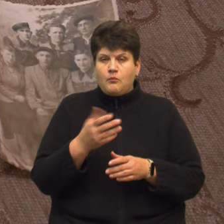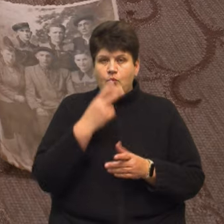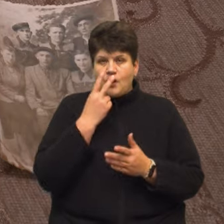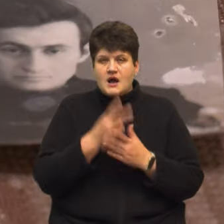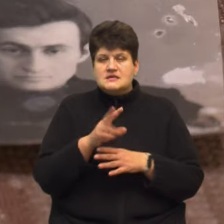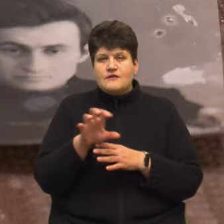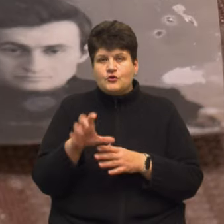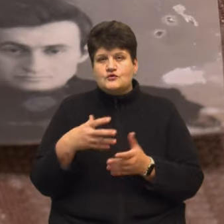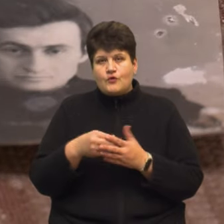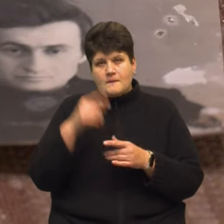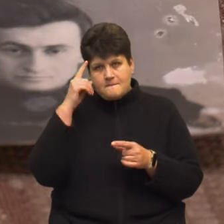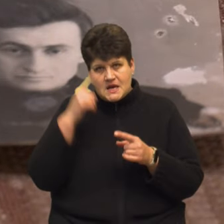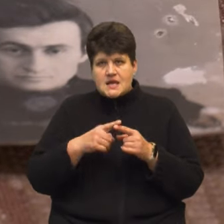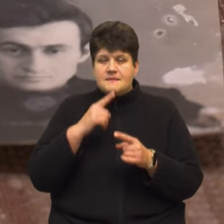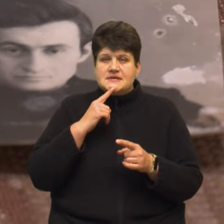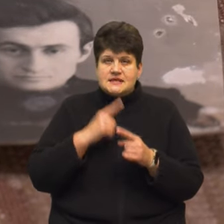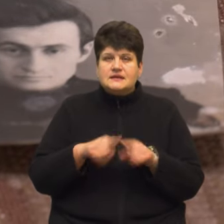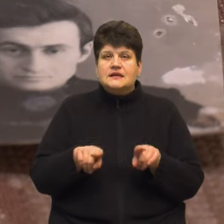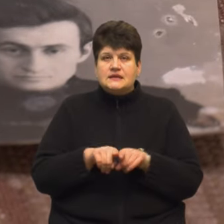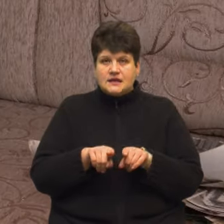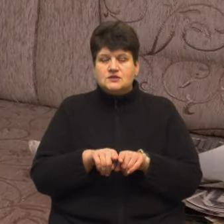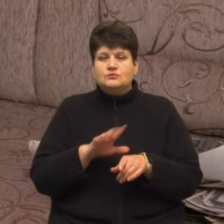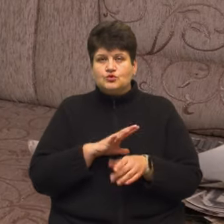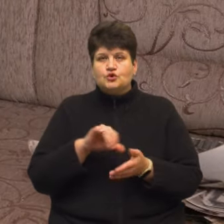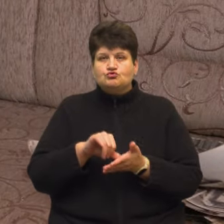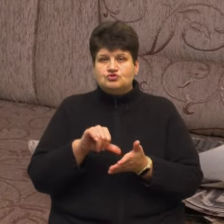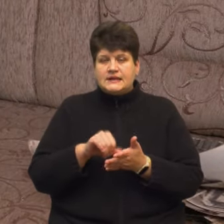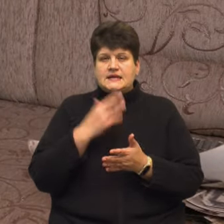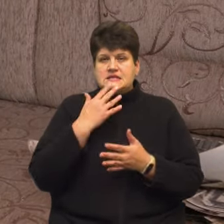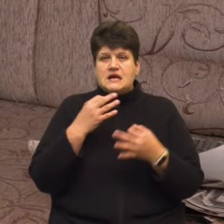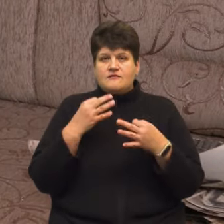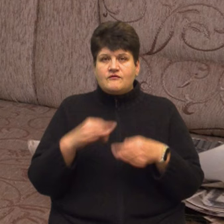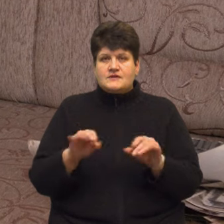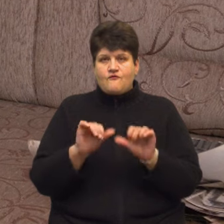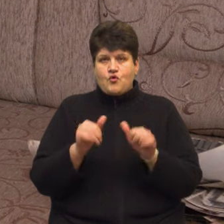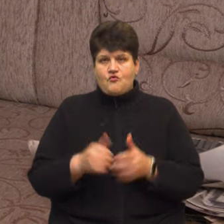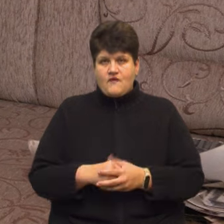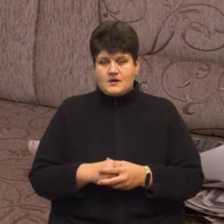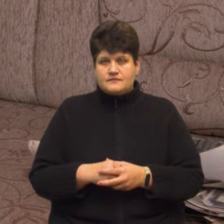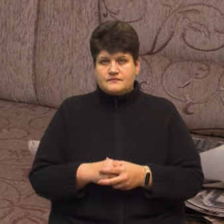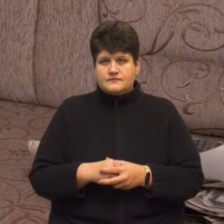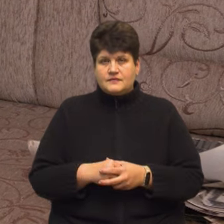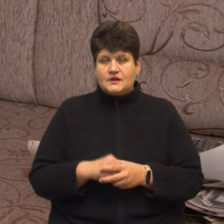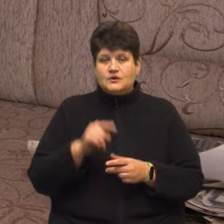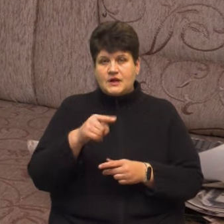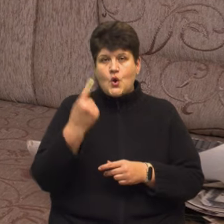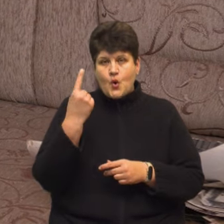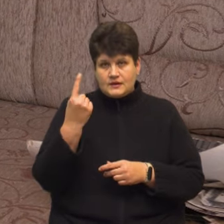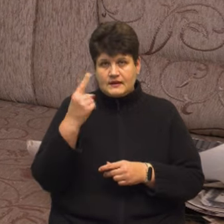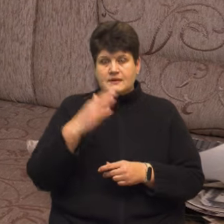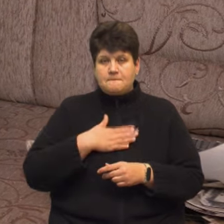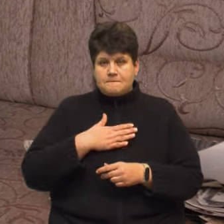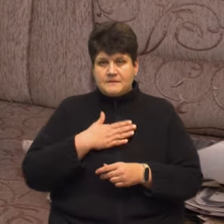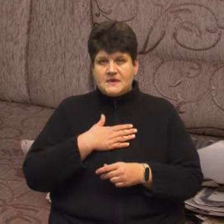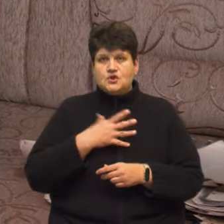своїми братами і сестрами, які теж були учасниками національно-визвольних формувань. От того один мій пішов